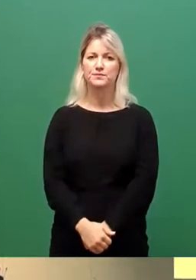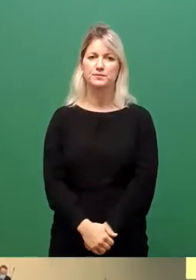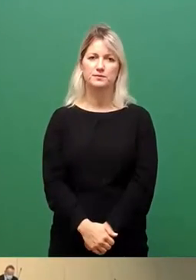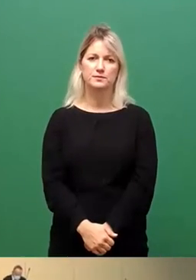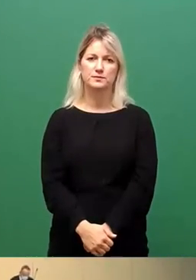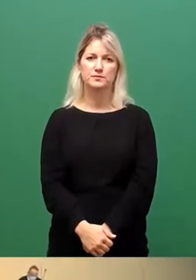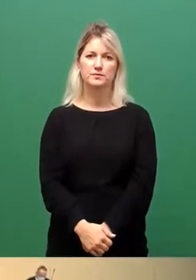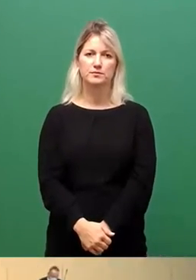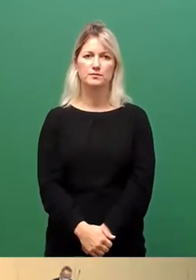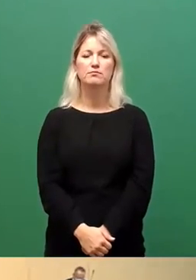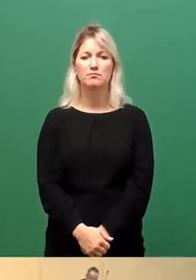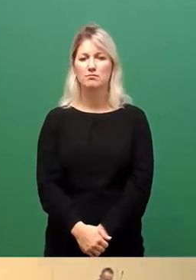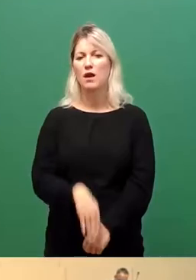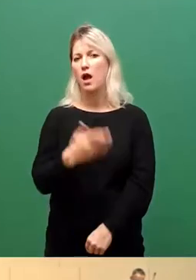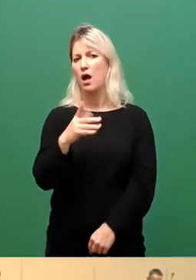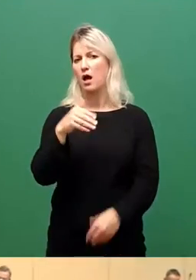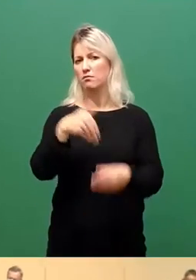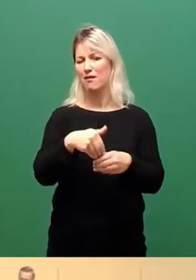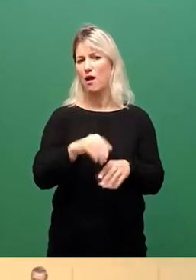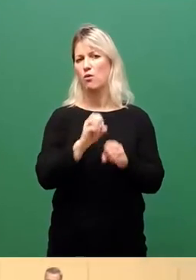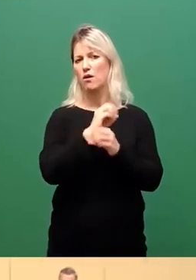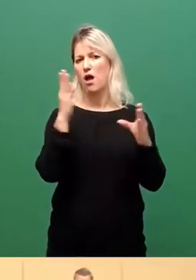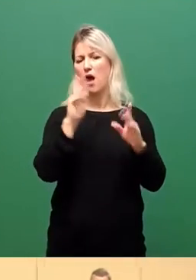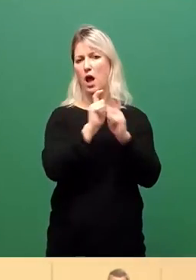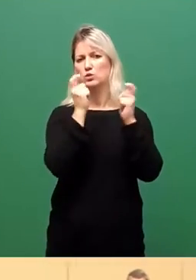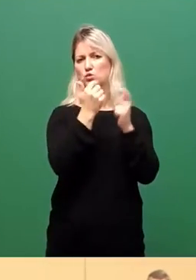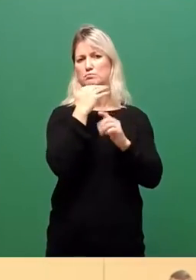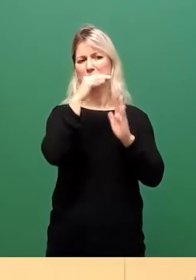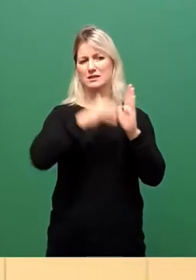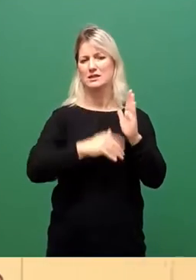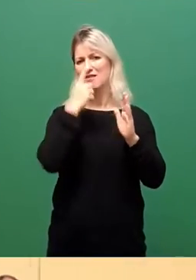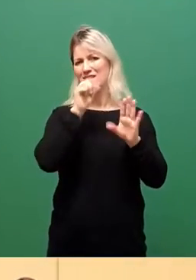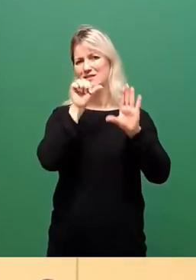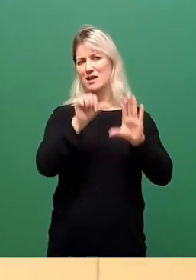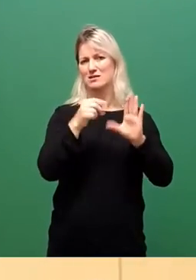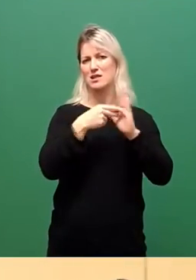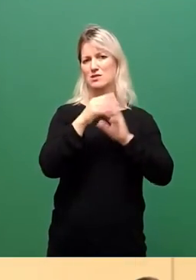klarer Ausschussbericht 16 zu 0 zu 0, bitte dennoch zum Redebeitrag.